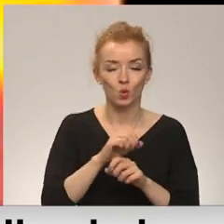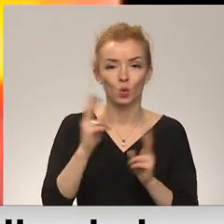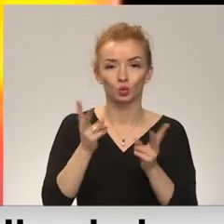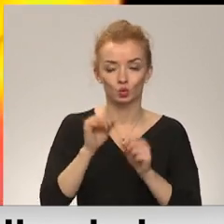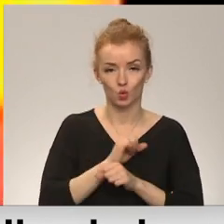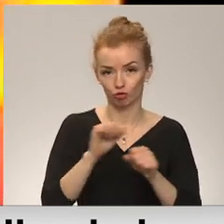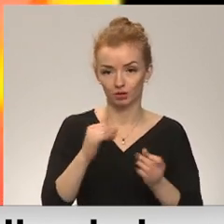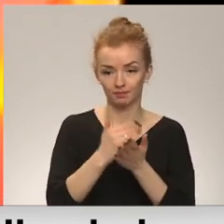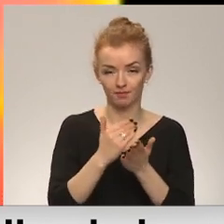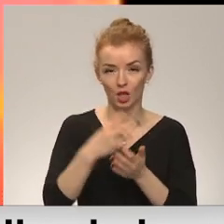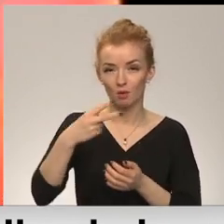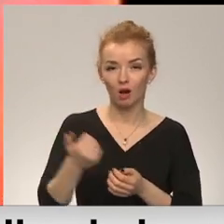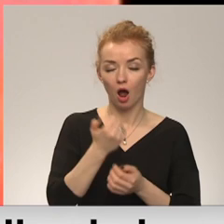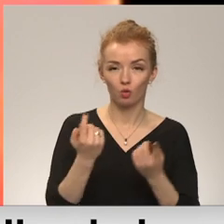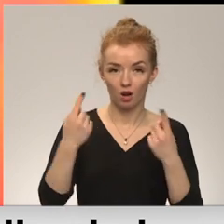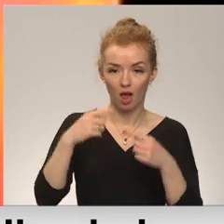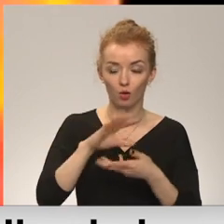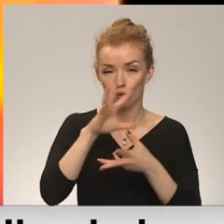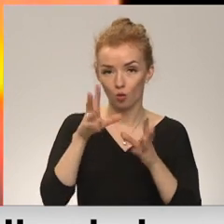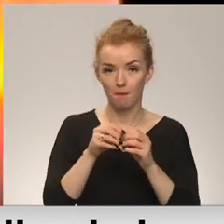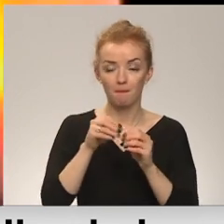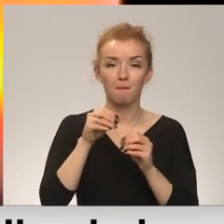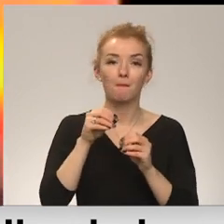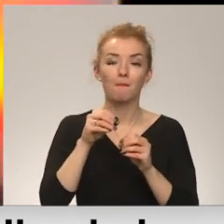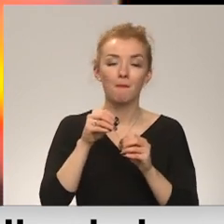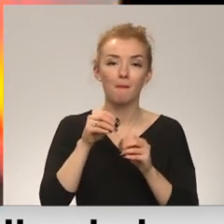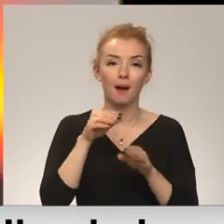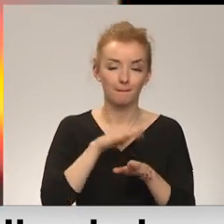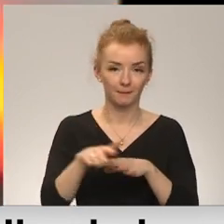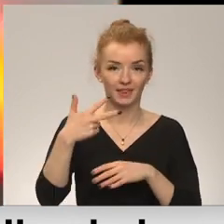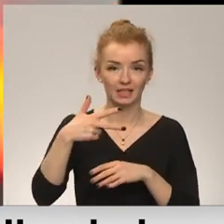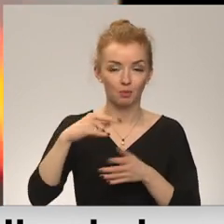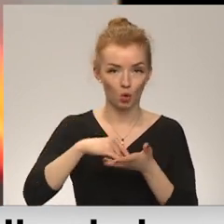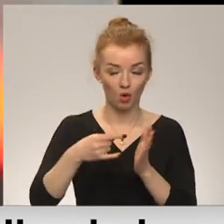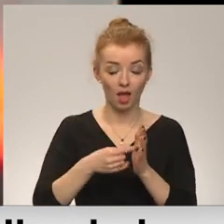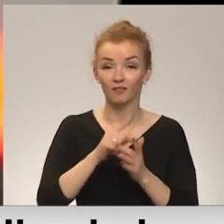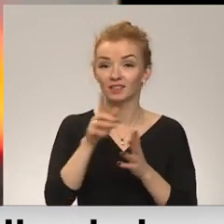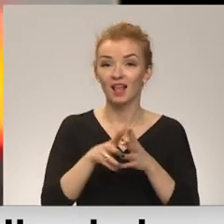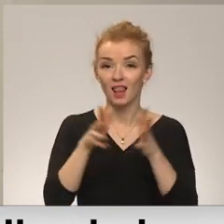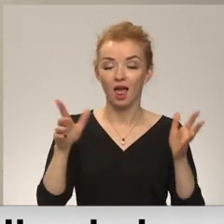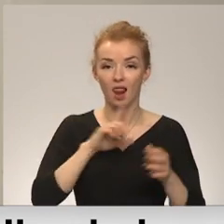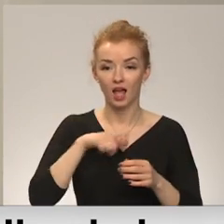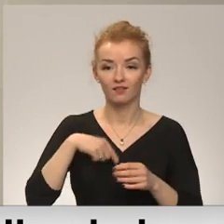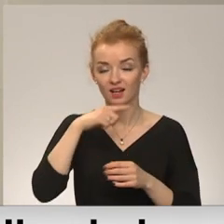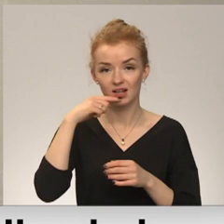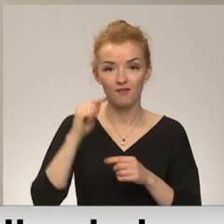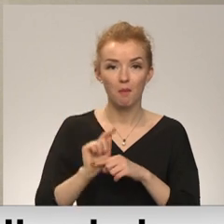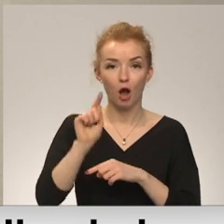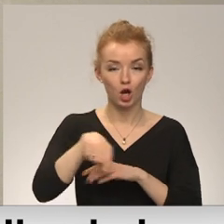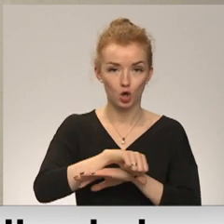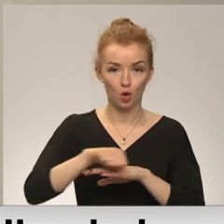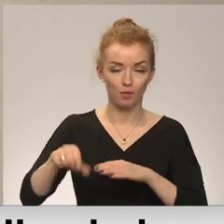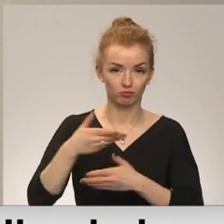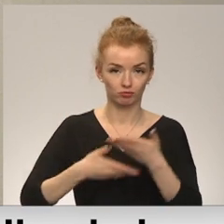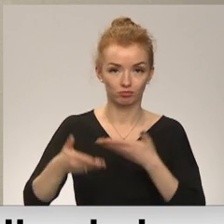20 gados kopumā pils atjaunošana īstenoti teju 30 projekti, lielākais no tiem Latvijas-Krievijas pārobežu sadarbības